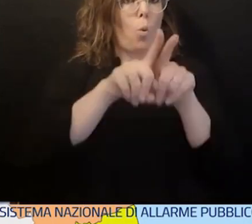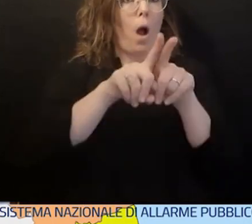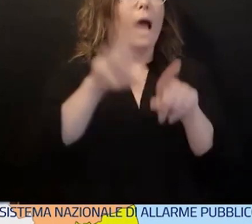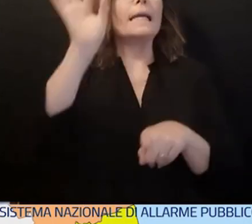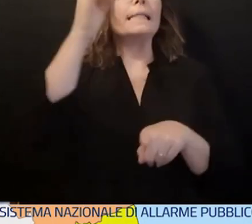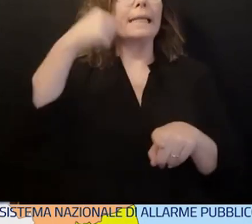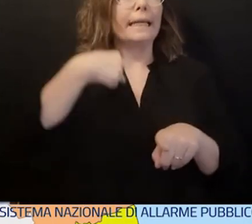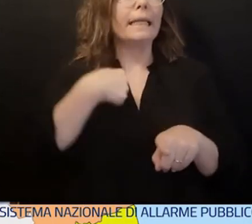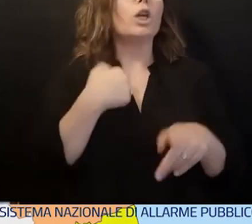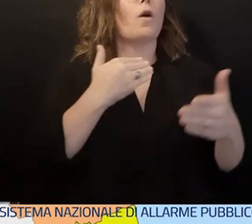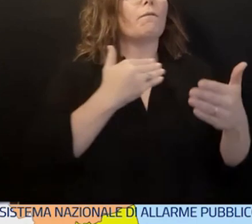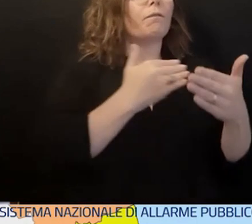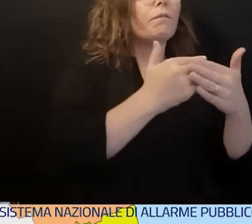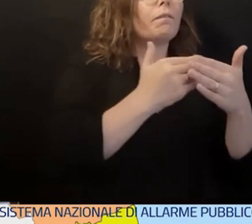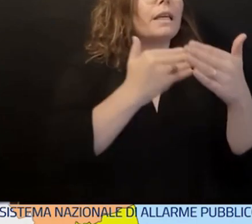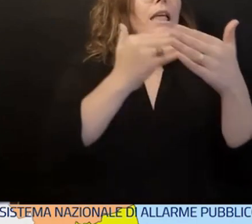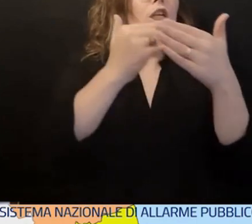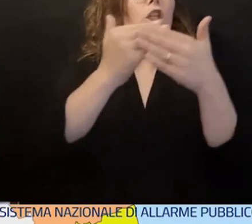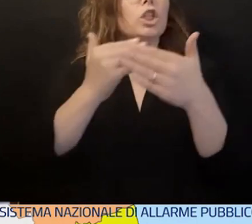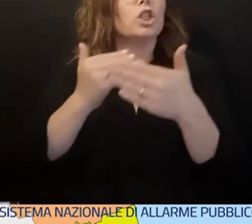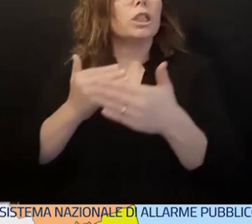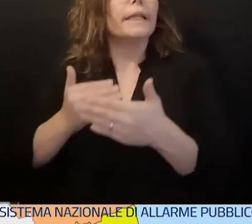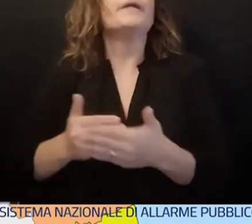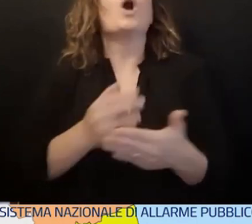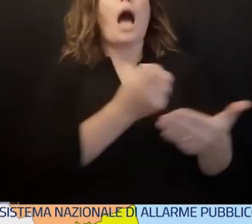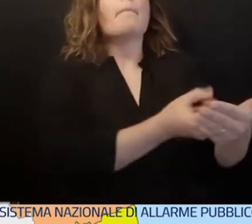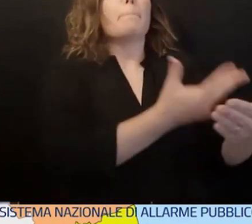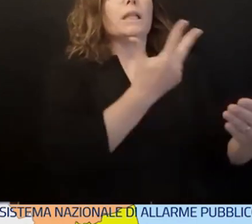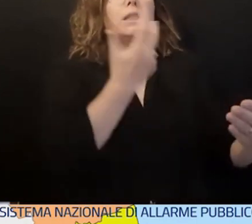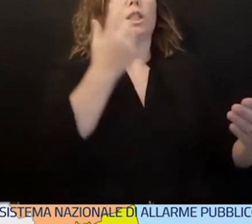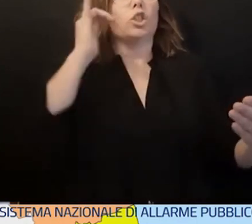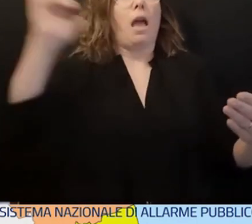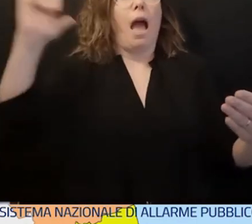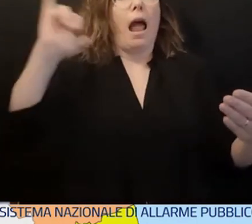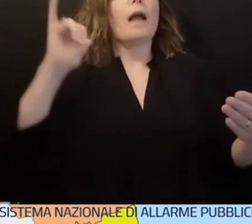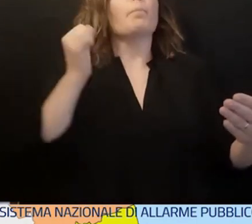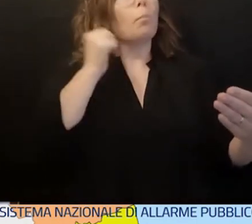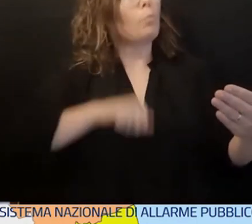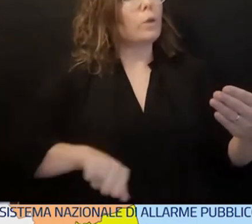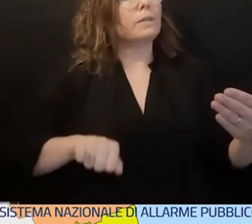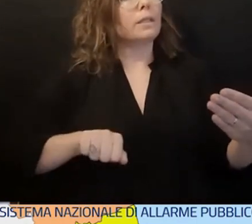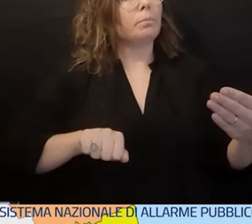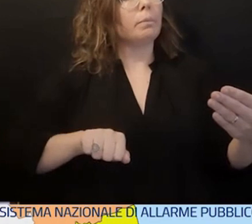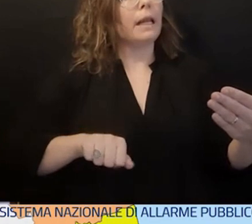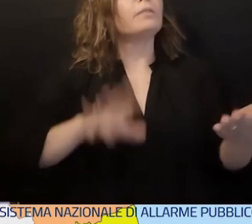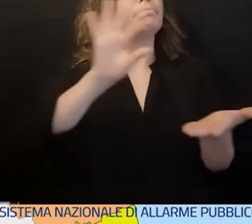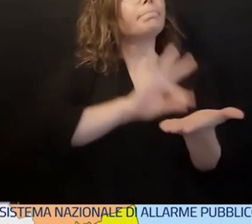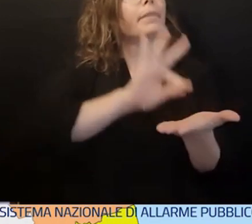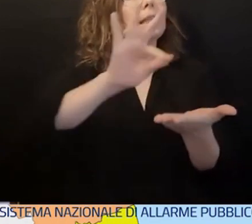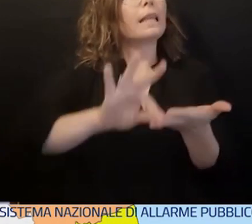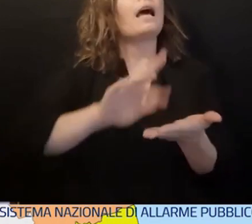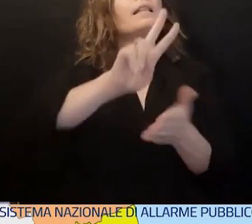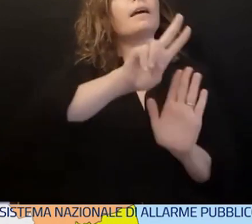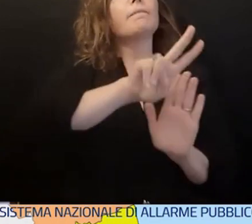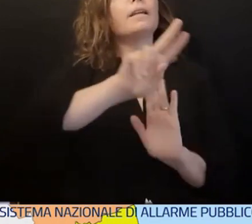regioni a noi limitrofe, quindi se ci troveremo nei pressi di queste regioni potremmo anche noi ricevere il messaggio che